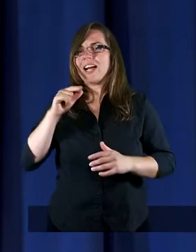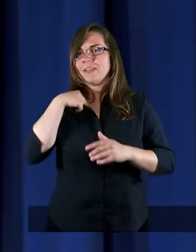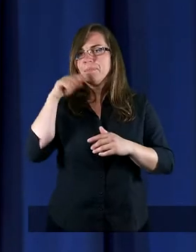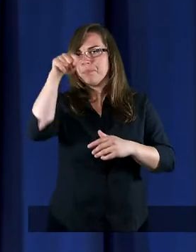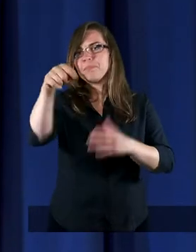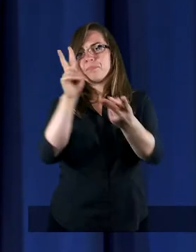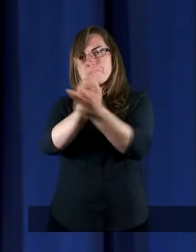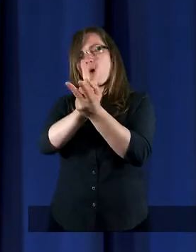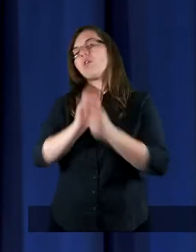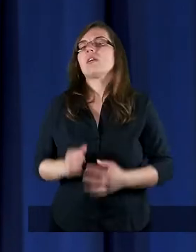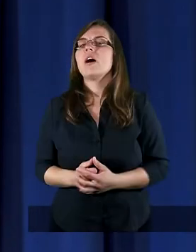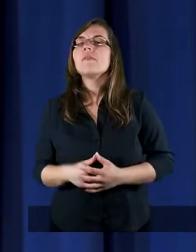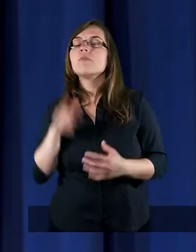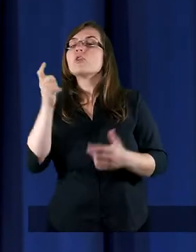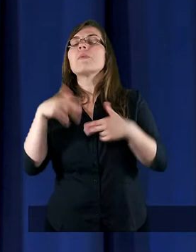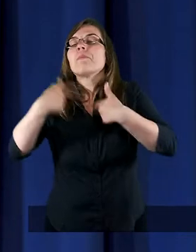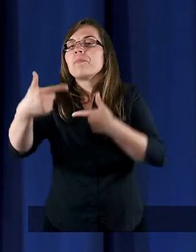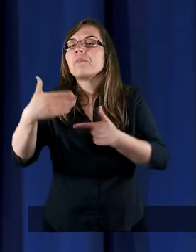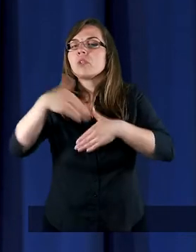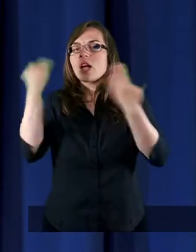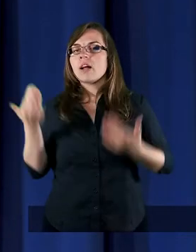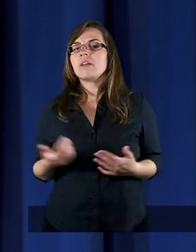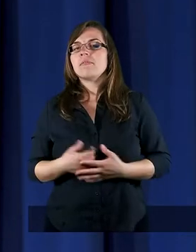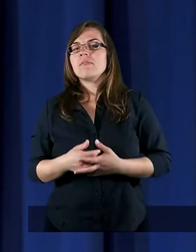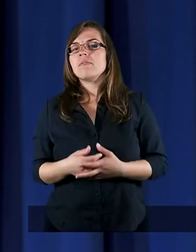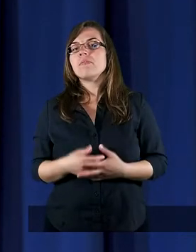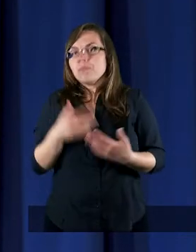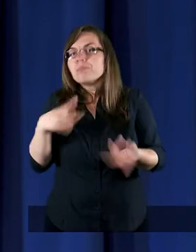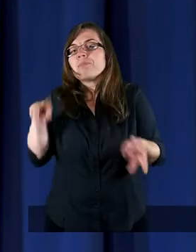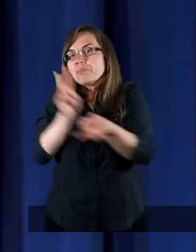Wiecie, co się stało następnego dnia? Nie wiecie.